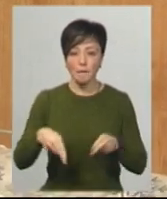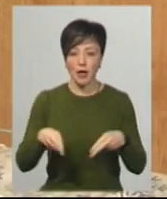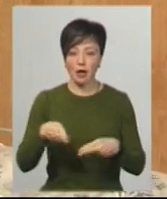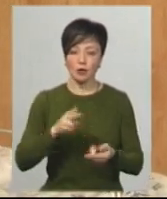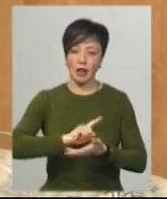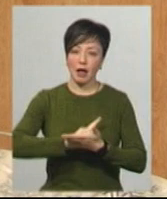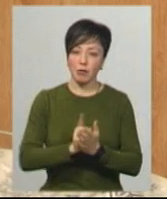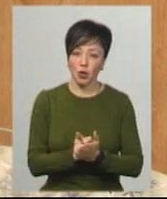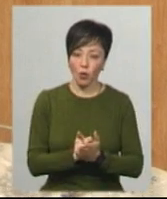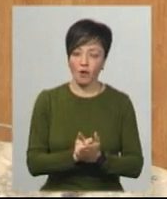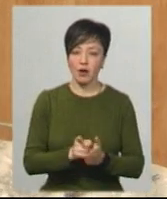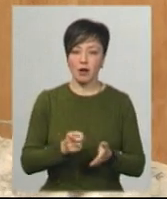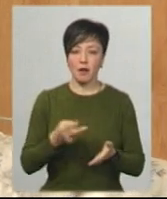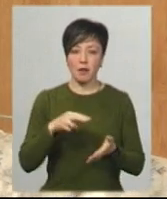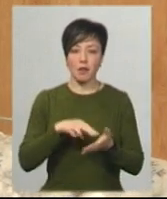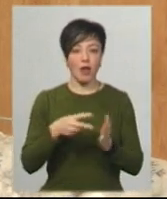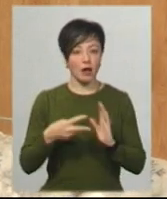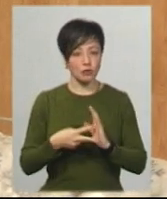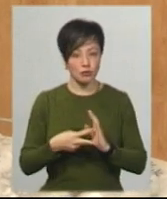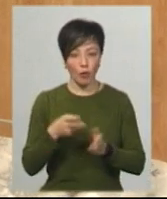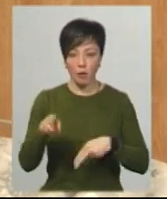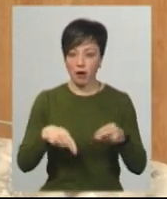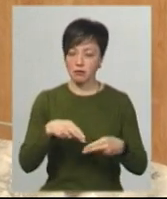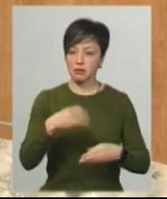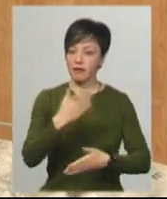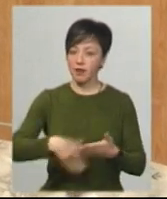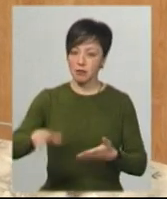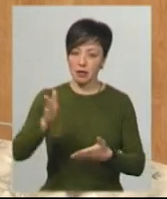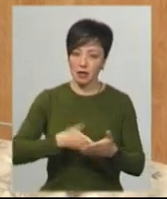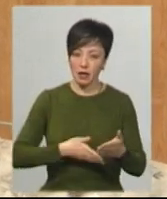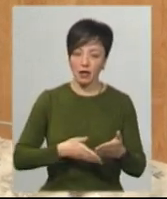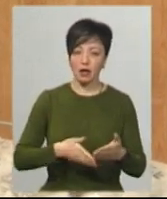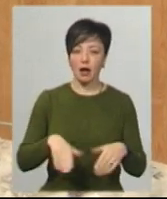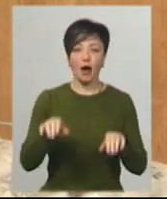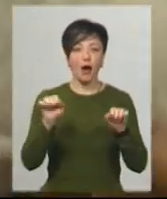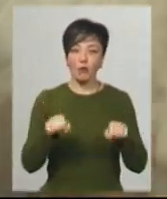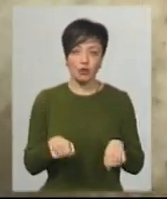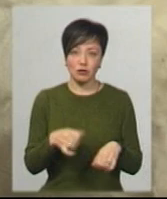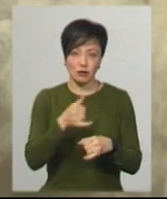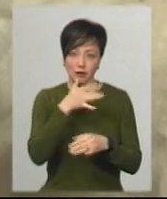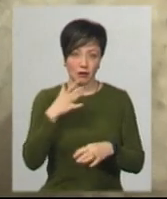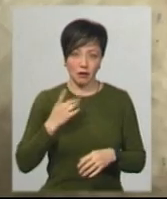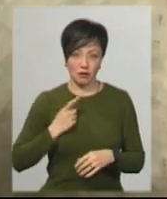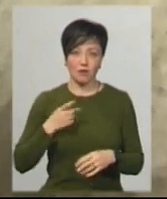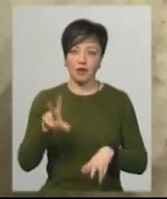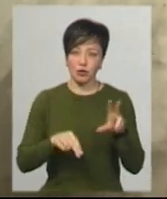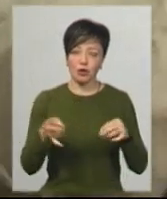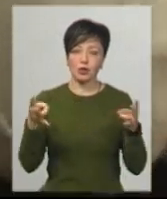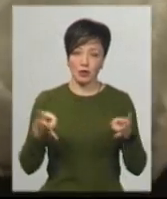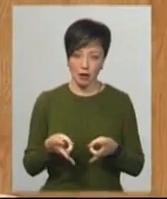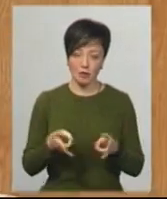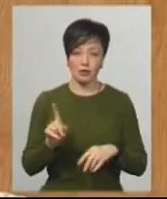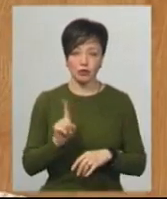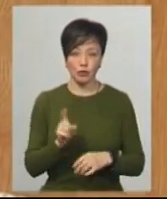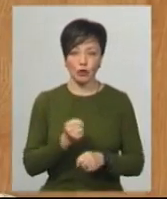терміново. Планово відмінили. А може людина і не дочекатися. Я вважаю, що треба, щоб